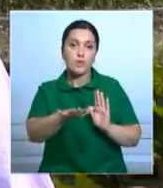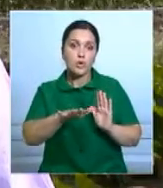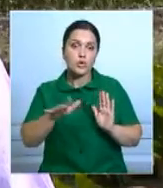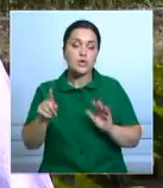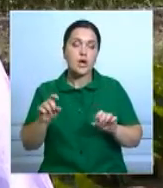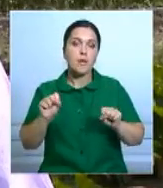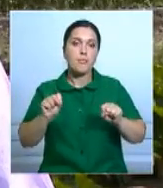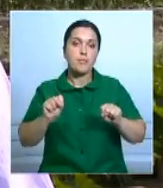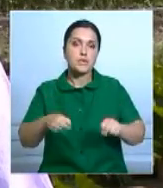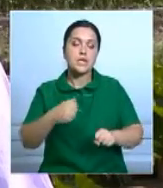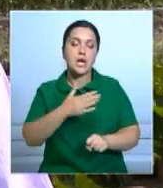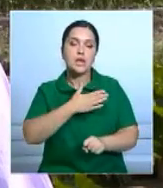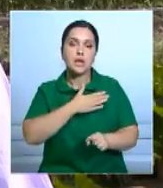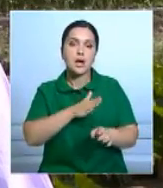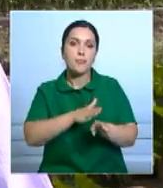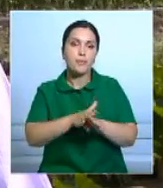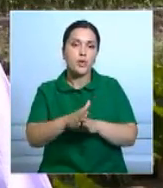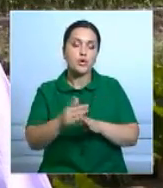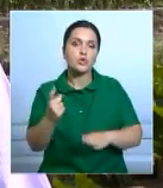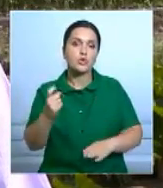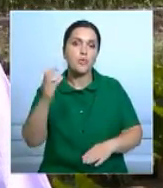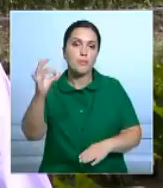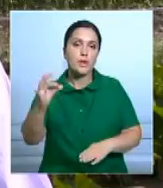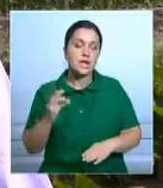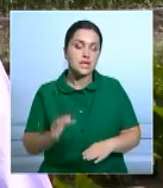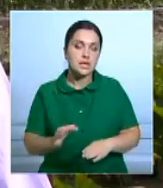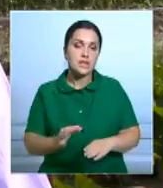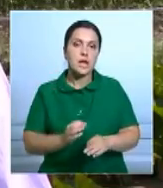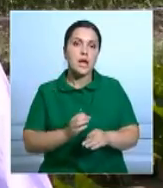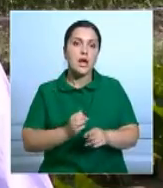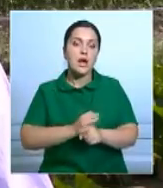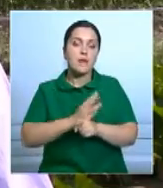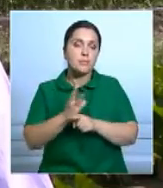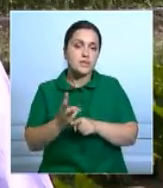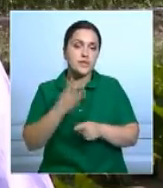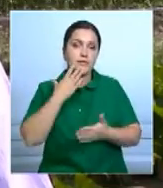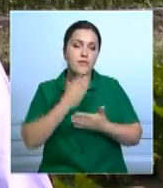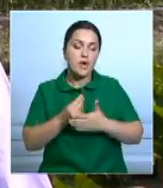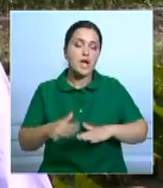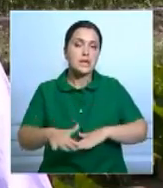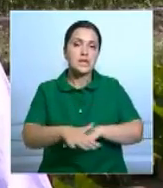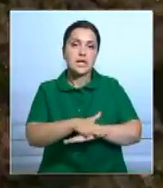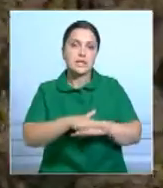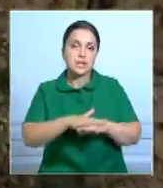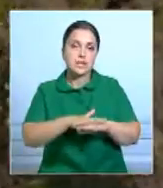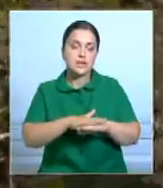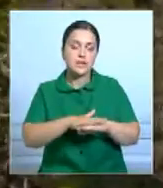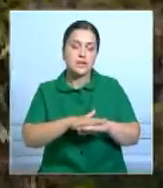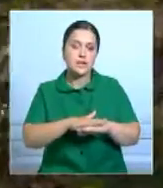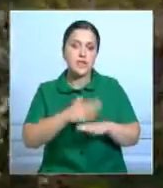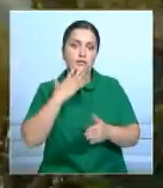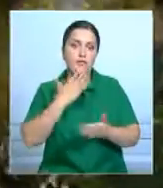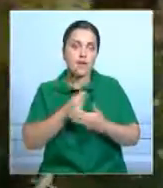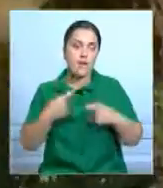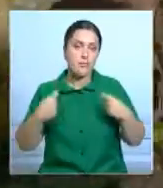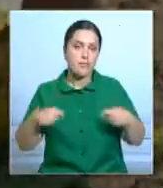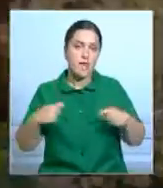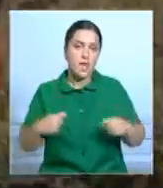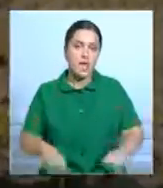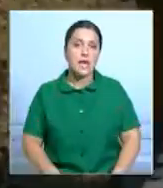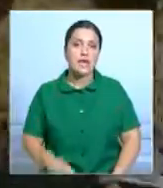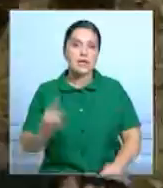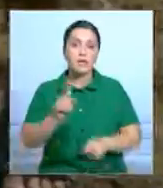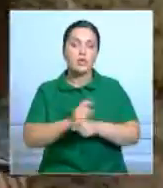позволяет нам полностью на 100% закрыть население района овощной продукцией. Тарановские овощеводы